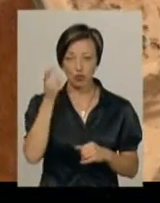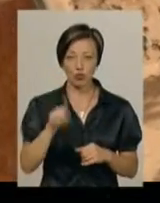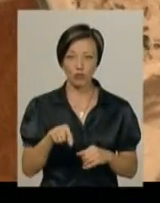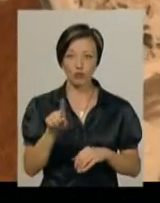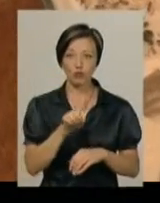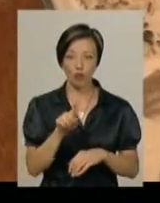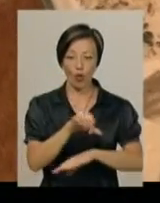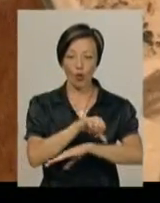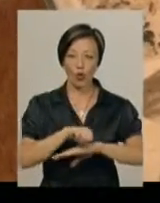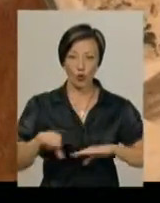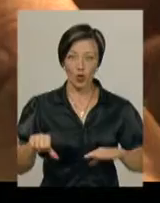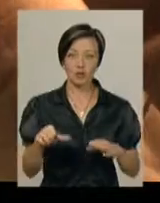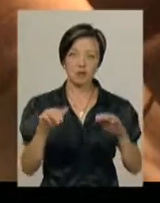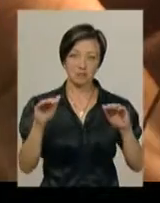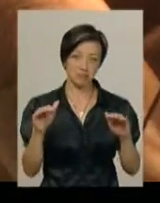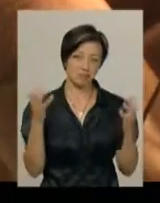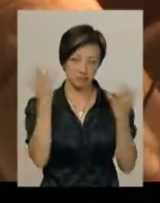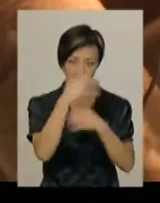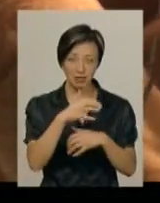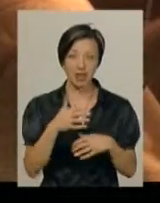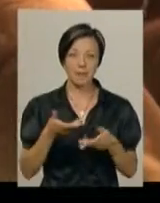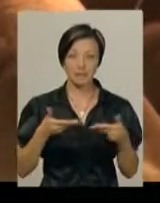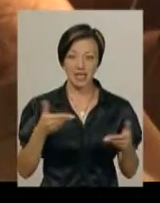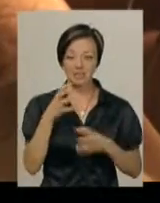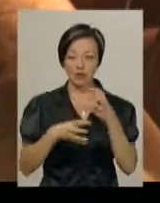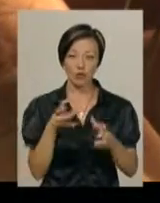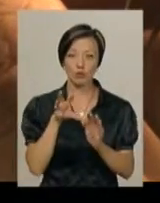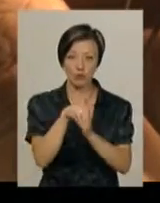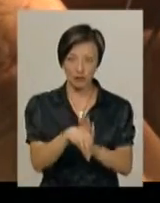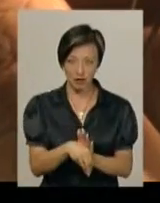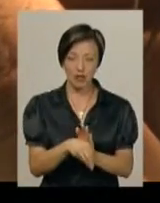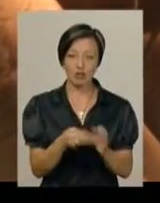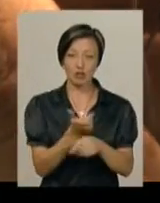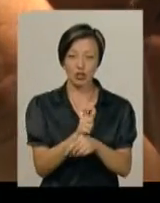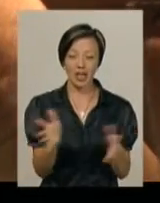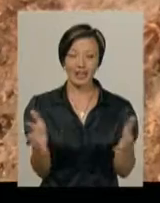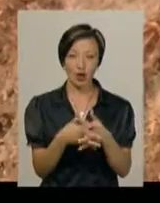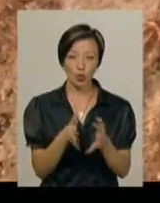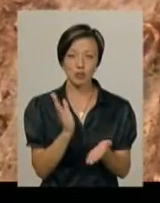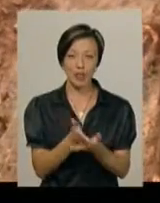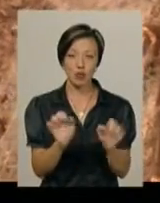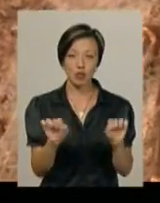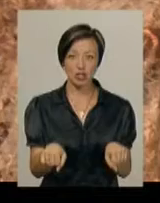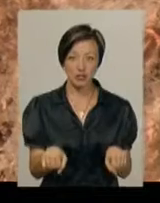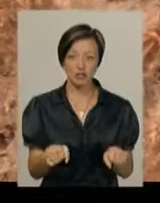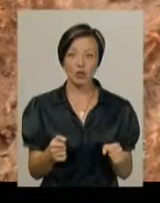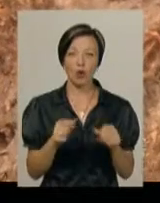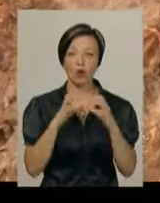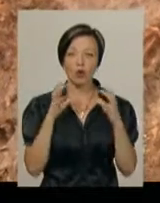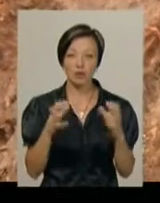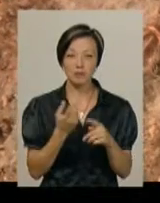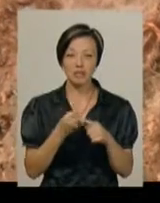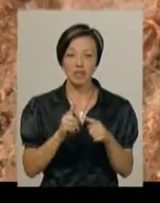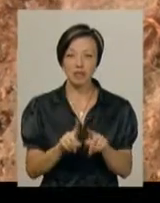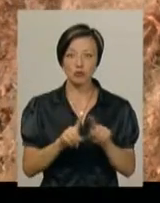кордони рушаться, що ми в світову спільноту все більше і більше інтегруємося, є можливість отримувати цих екзотичних